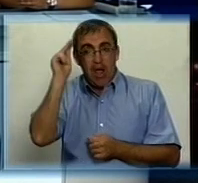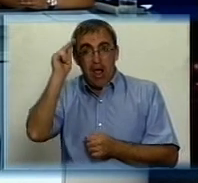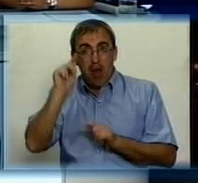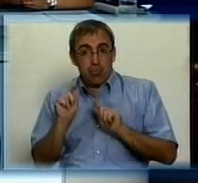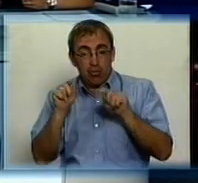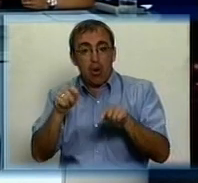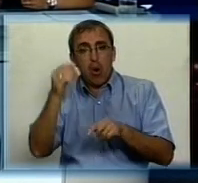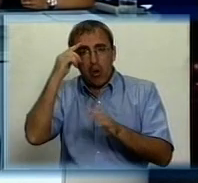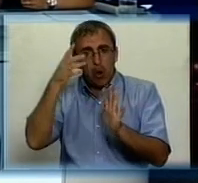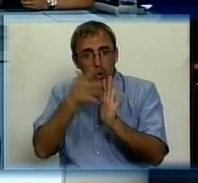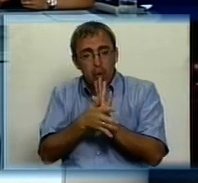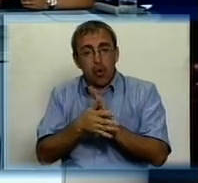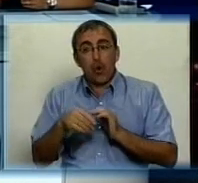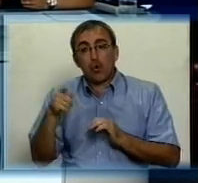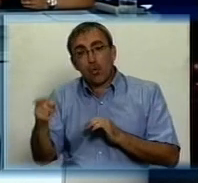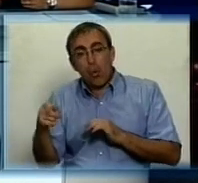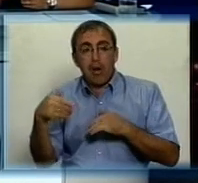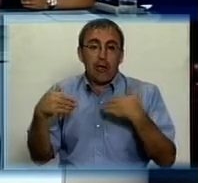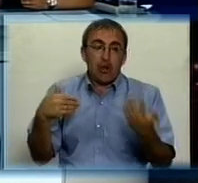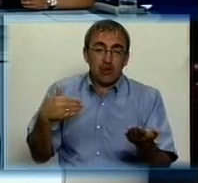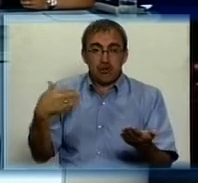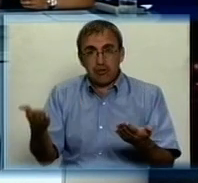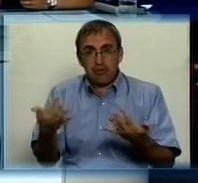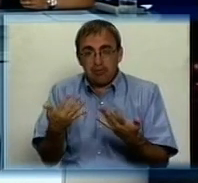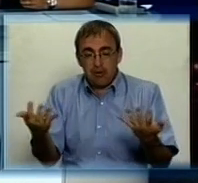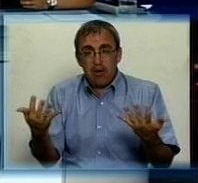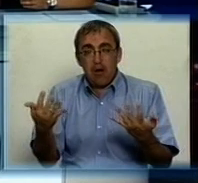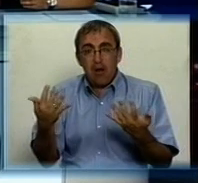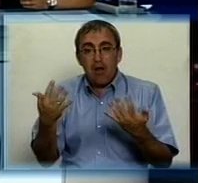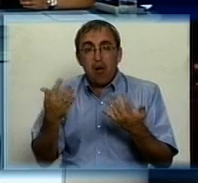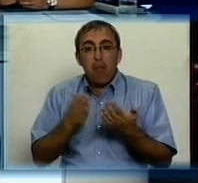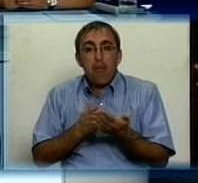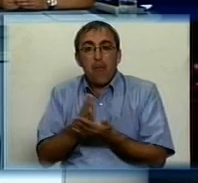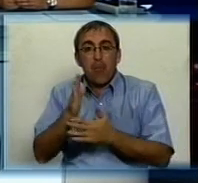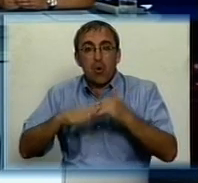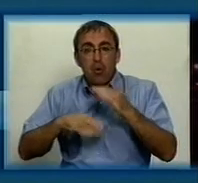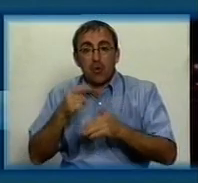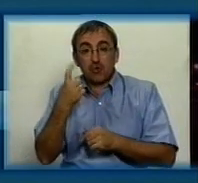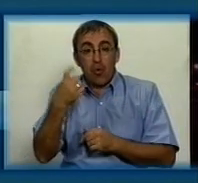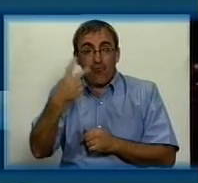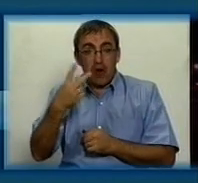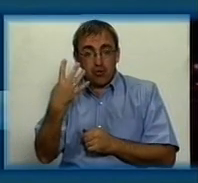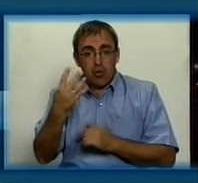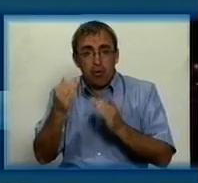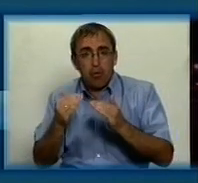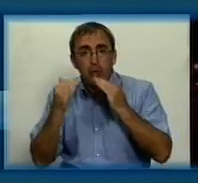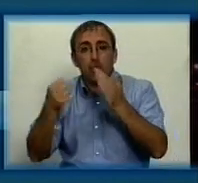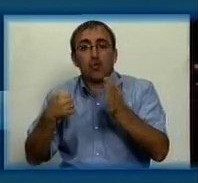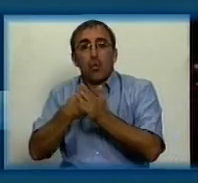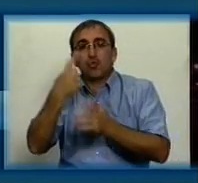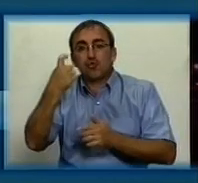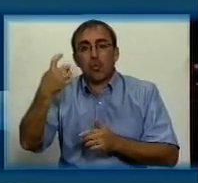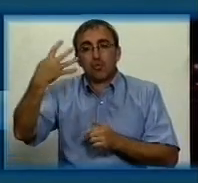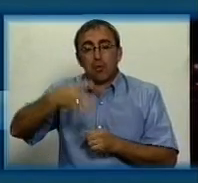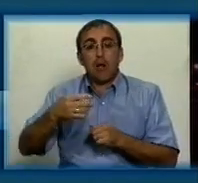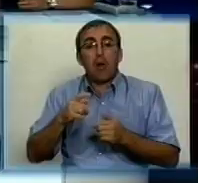той чи інший профіль того чи іншого вищого. Тобто, підняли з 124 до 140. Обов'язково